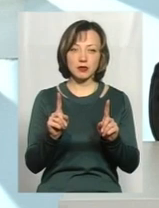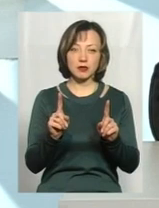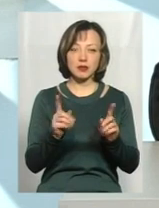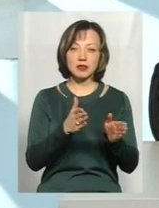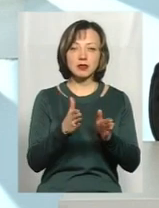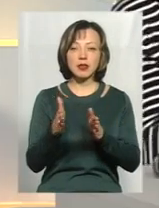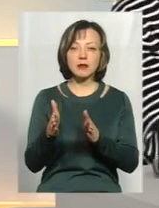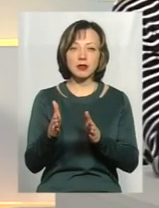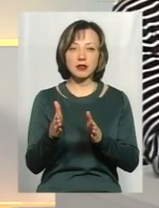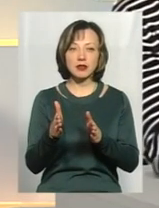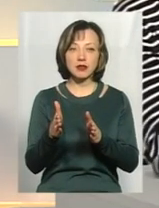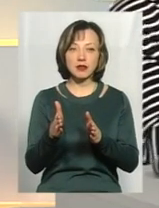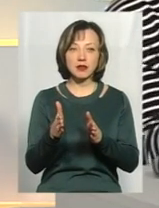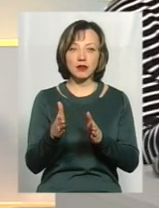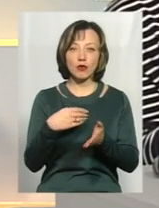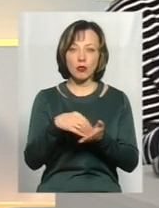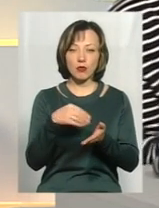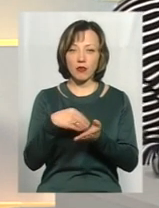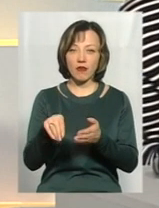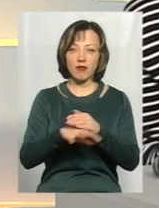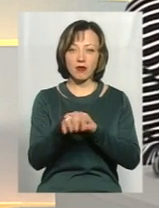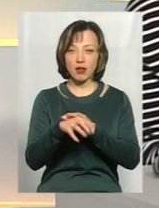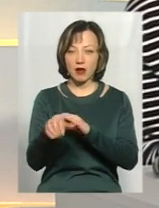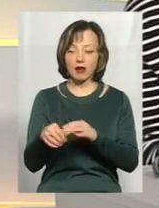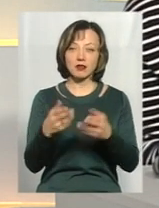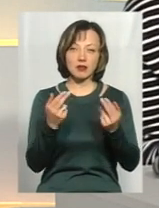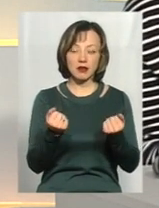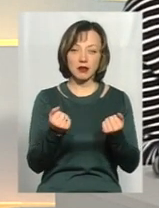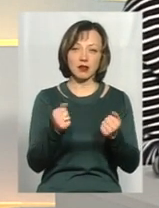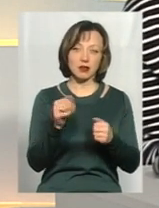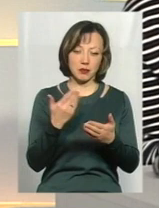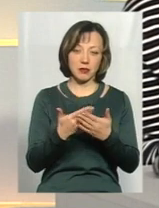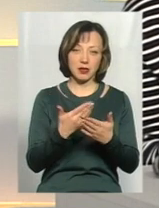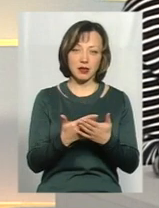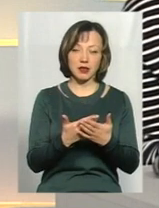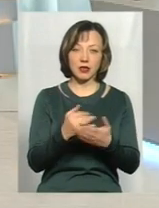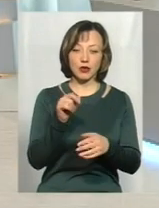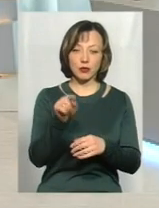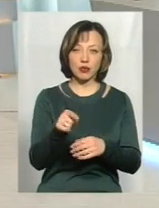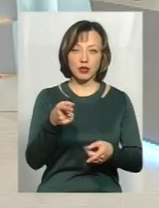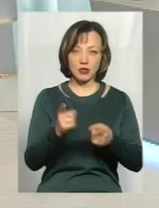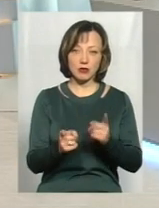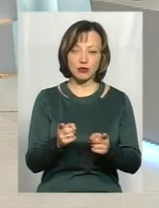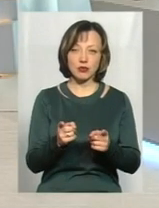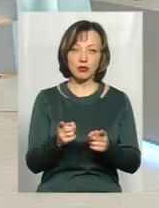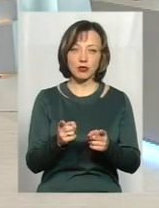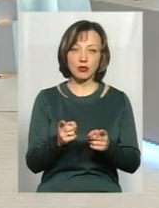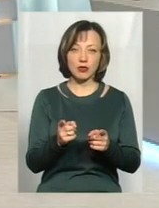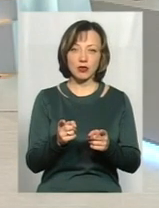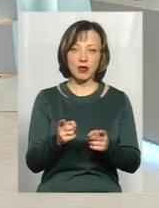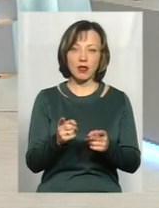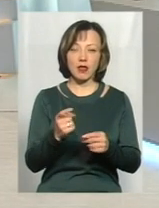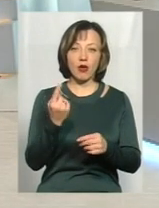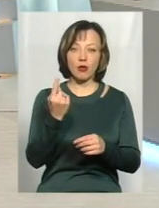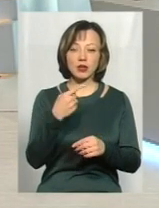Системність ви маєте на увазі, систематично він купував крадене? систематично він купував, і що йому дійсно той чоловік не один